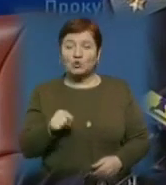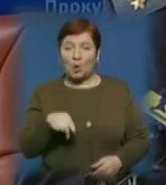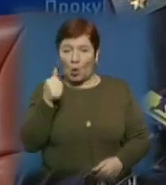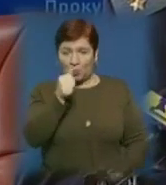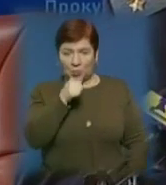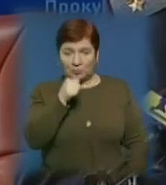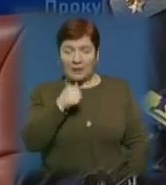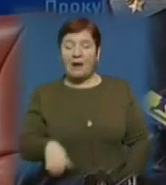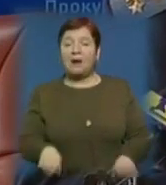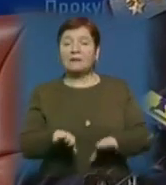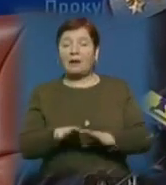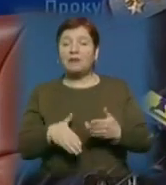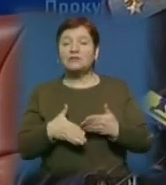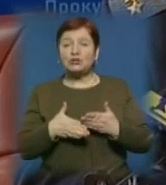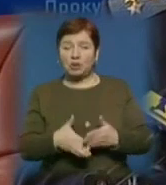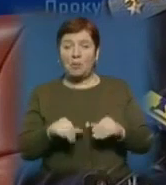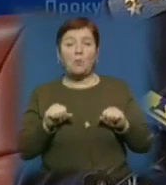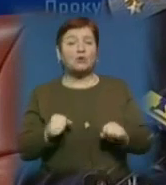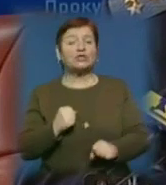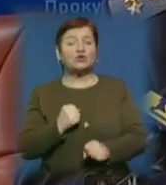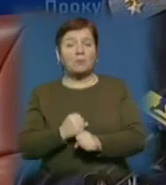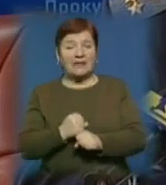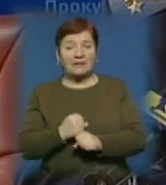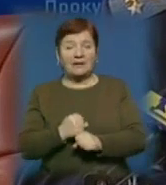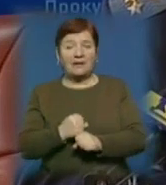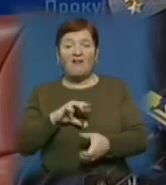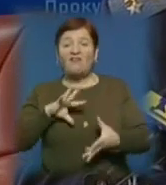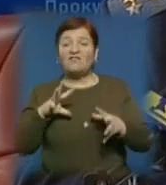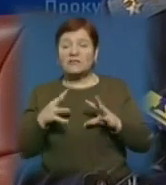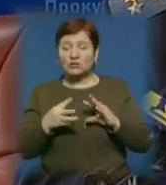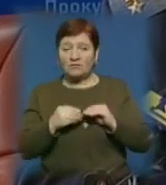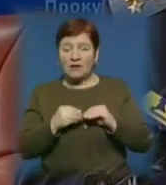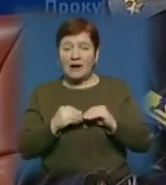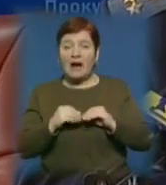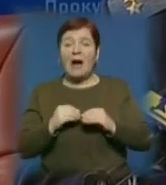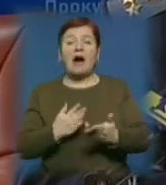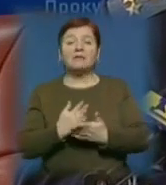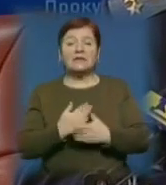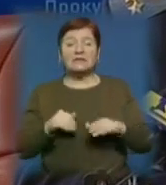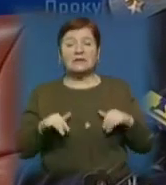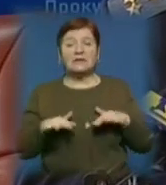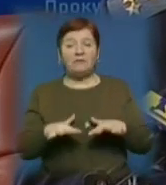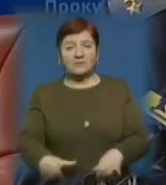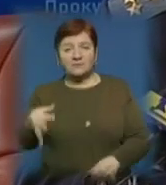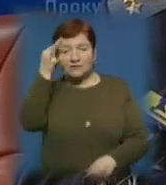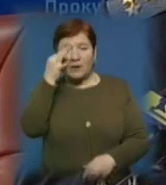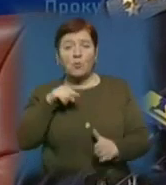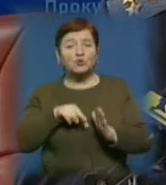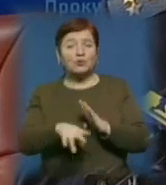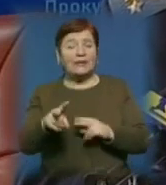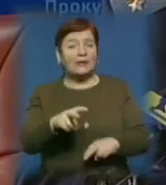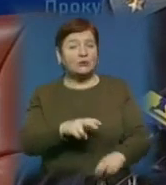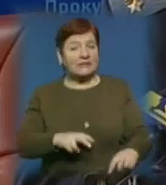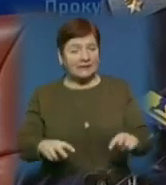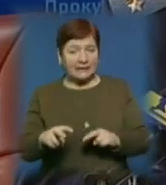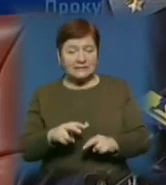Таким чином можна зробити висновок про те, що адміністративні справи, щойно згадані, по суті не розглядались.